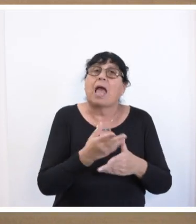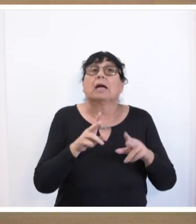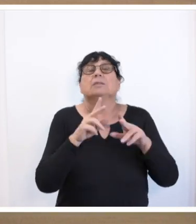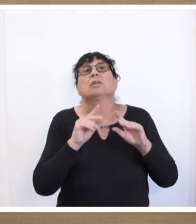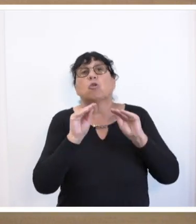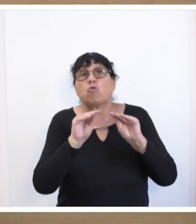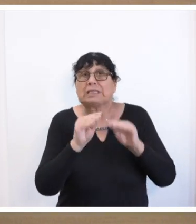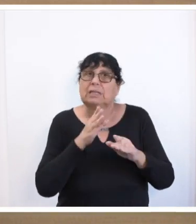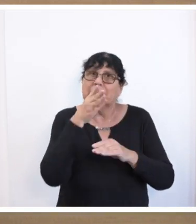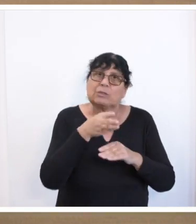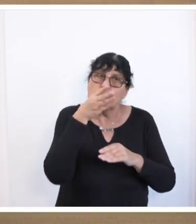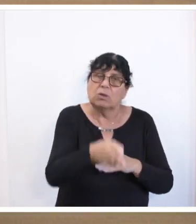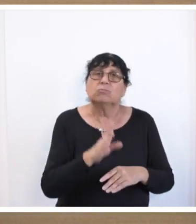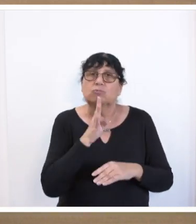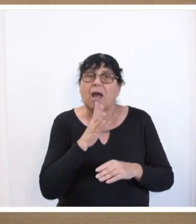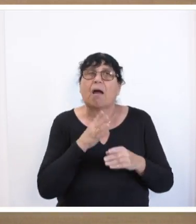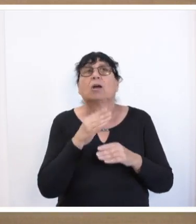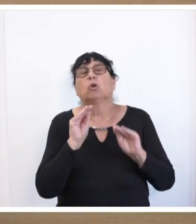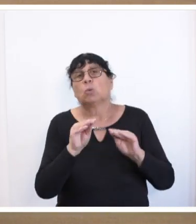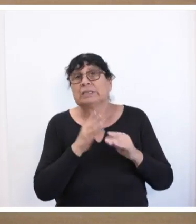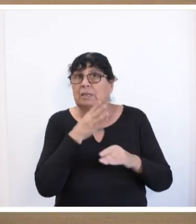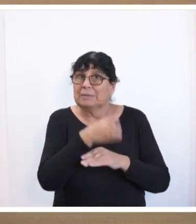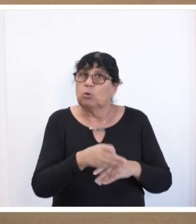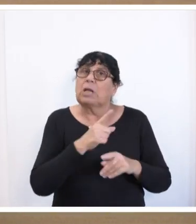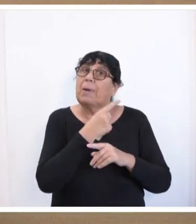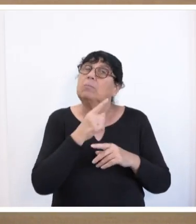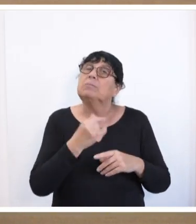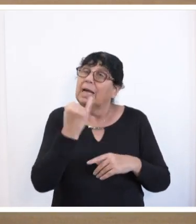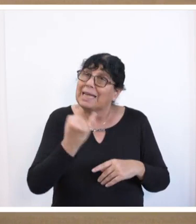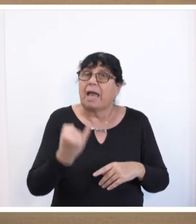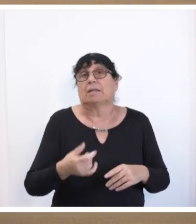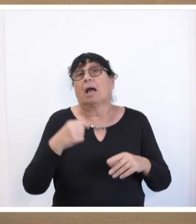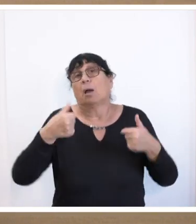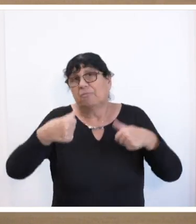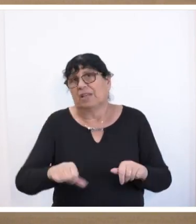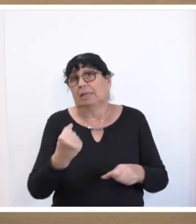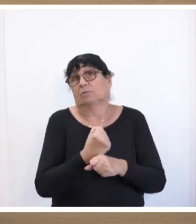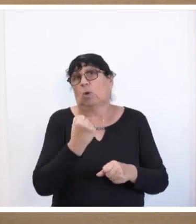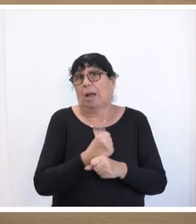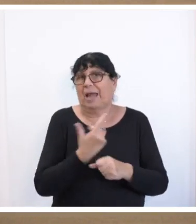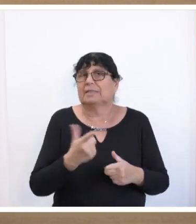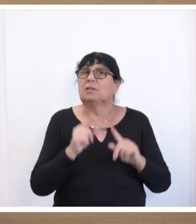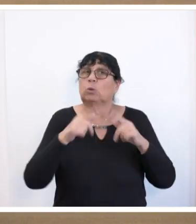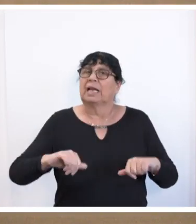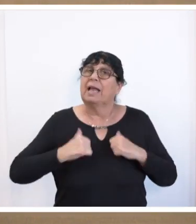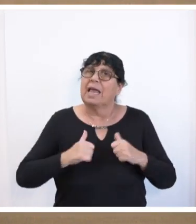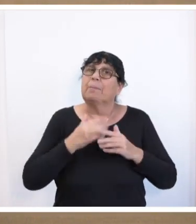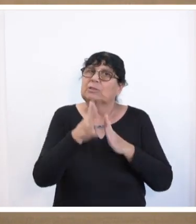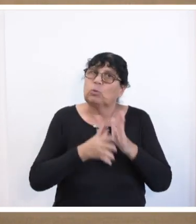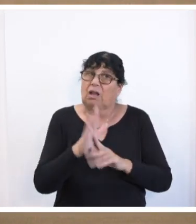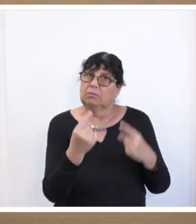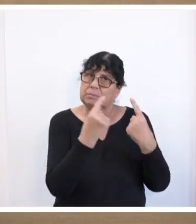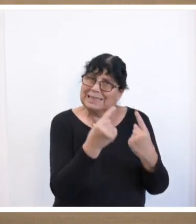Kurse, aber generell hat jeder und jede die Pflicht zu arbeiten und den Lebensunterhalt dadurch zur Gänze selbst zu